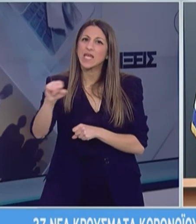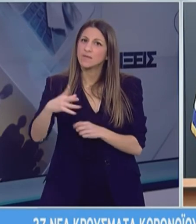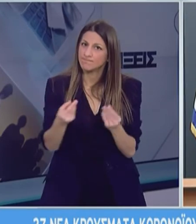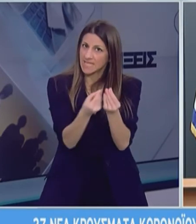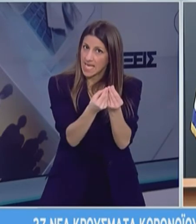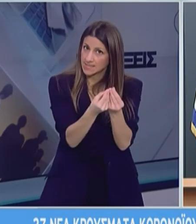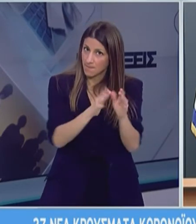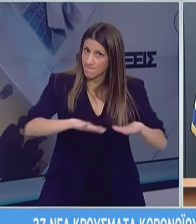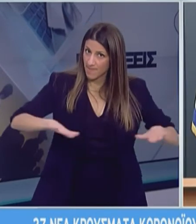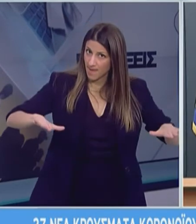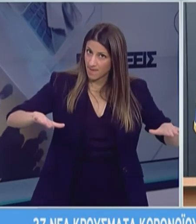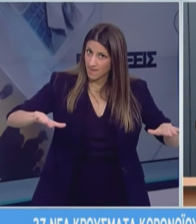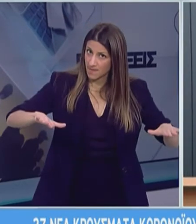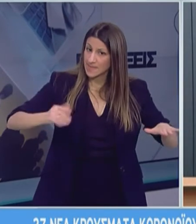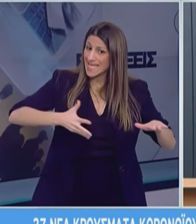τυχόν παρενέργειες.